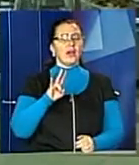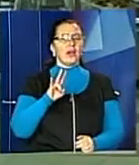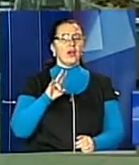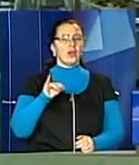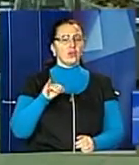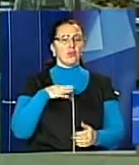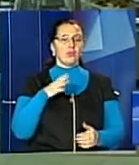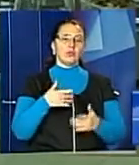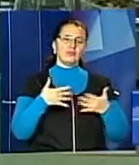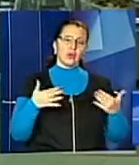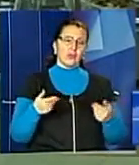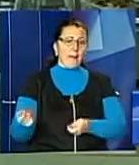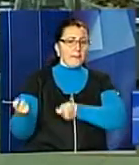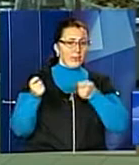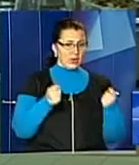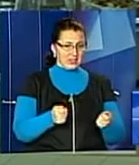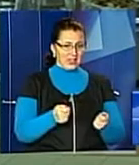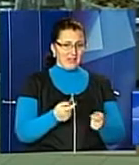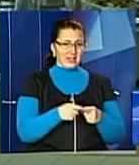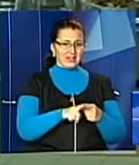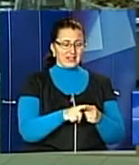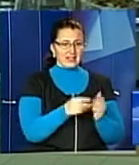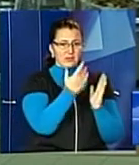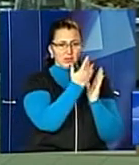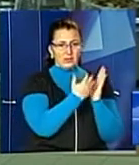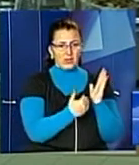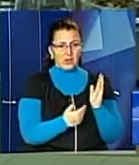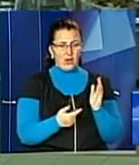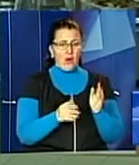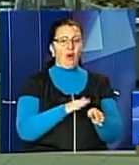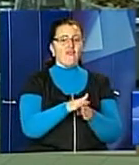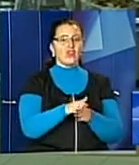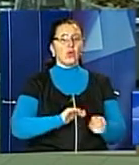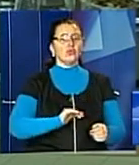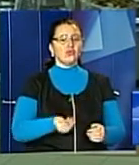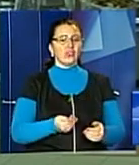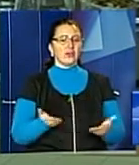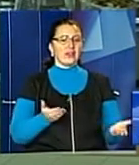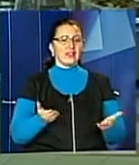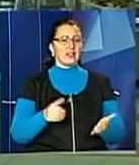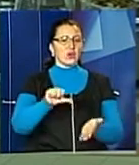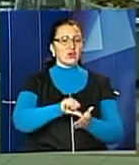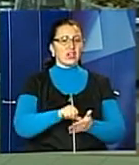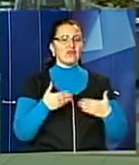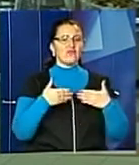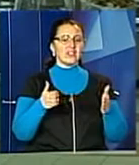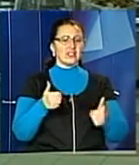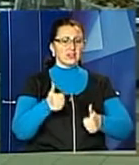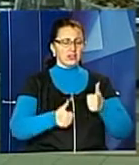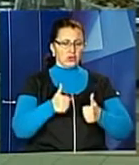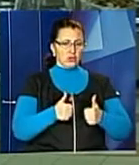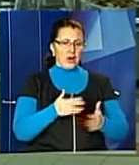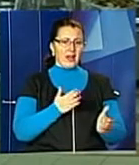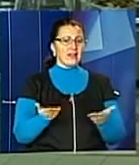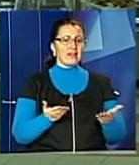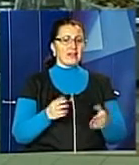продуктів і продовольстві за цим каталогом здійснюється фірмами, які участвують в відкритих торгах, які